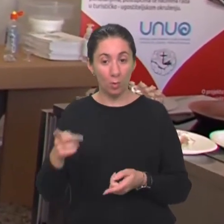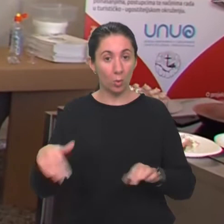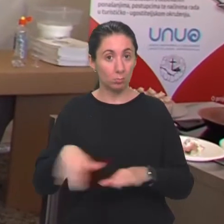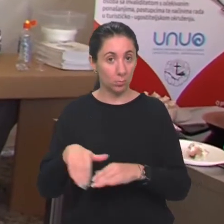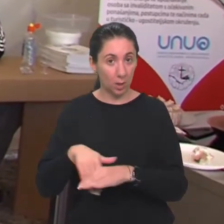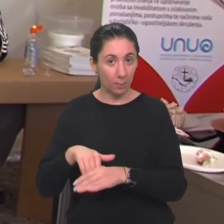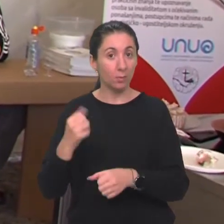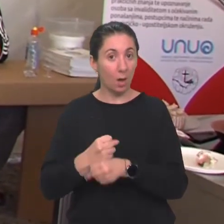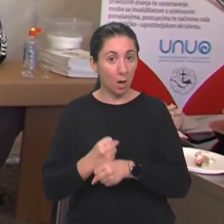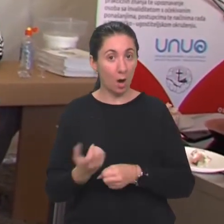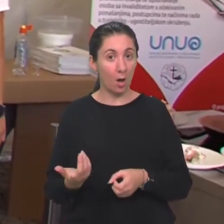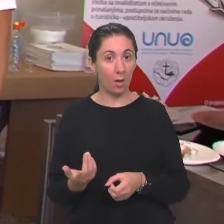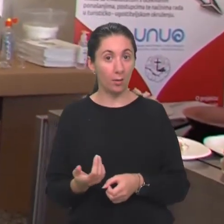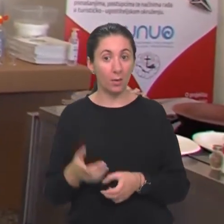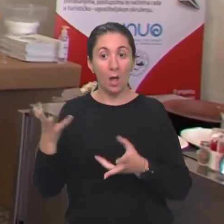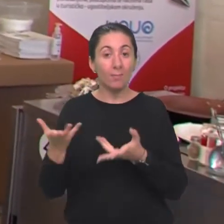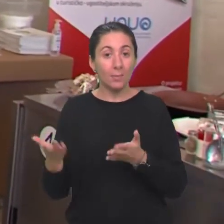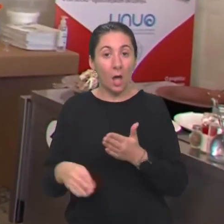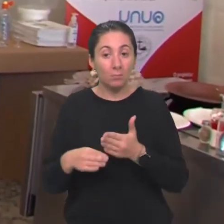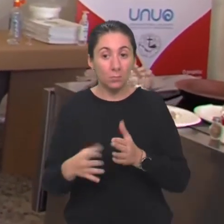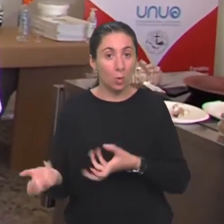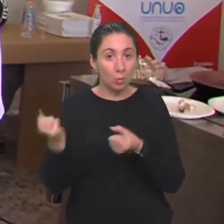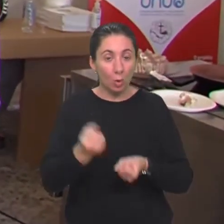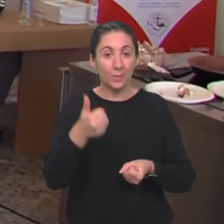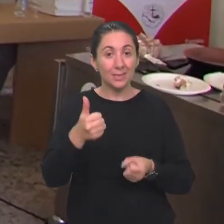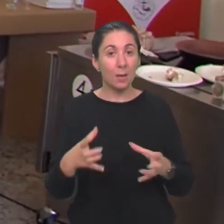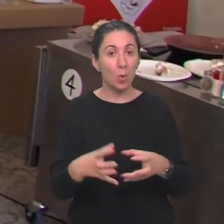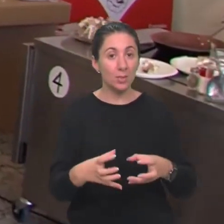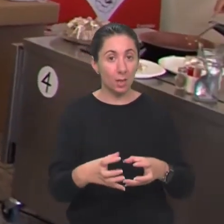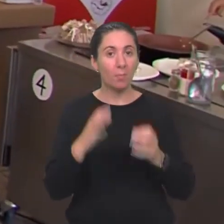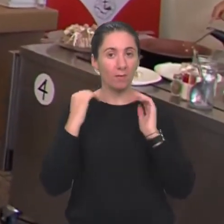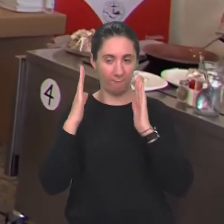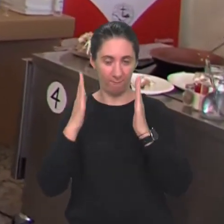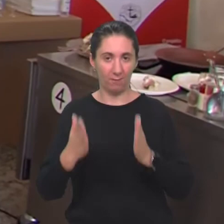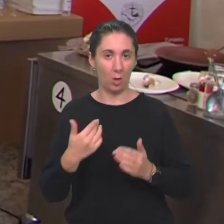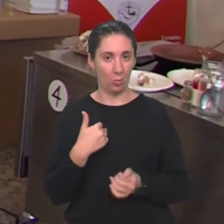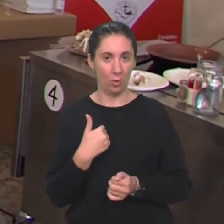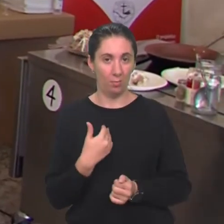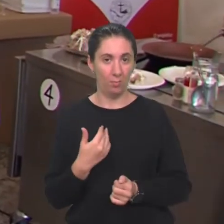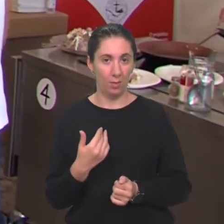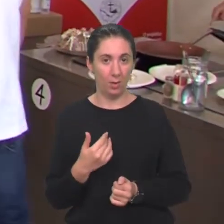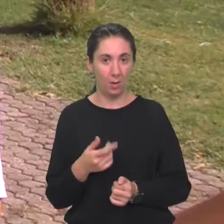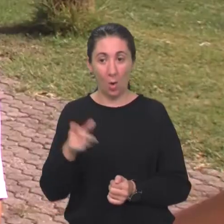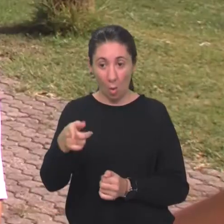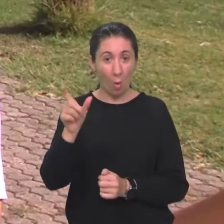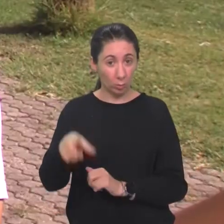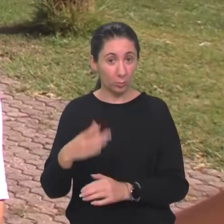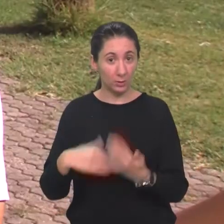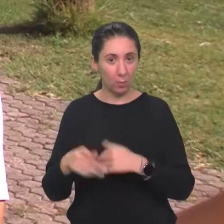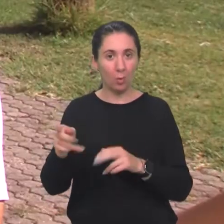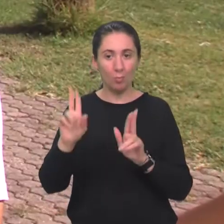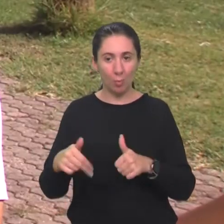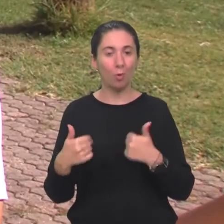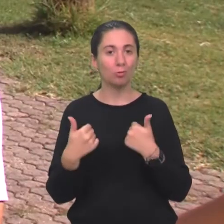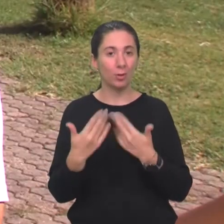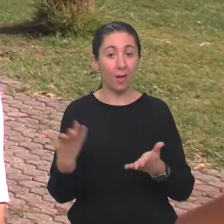zapošljavaju, da rade i da zapravo doprinose samoj zajednici, jer, vjerujte mi, onake osoba sa invaliditetom može